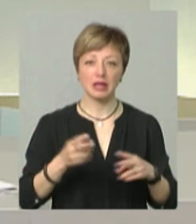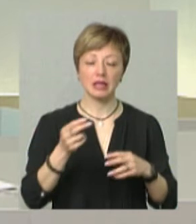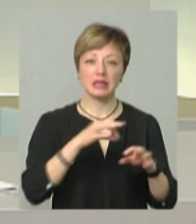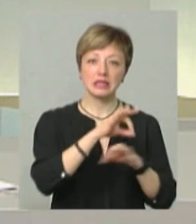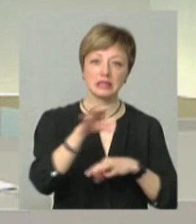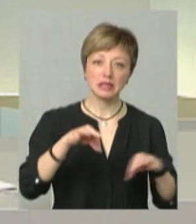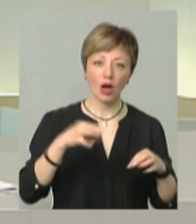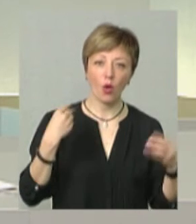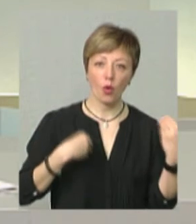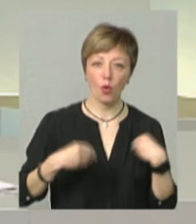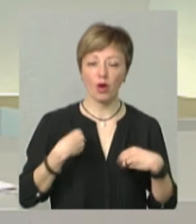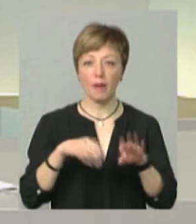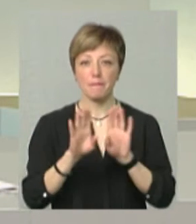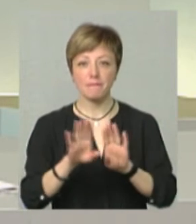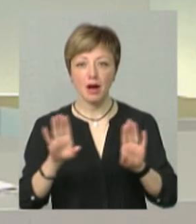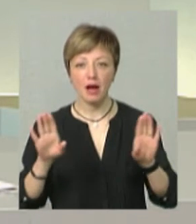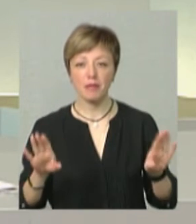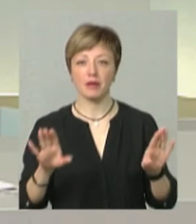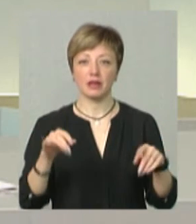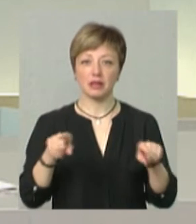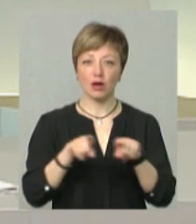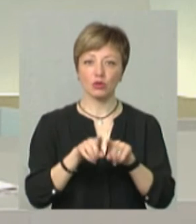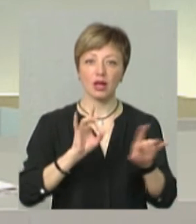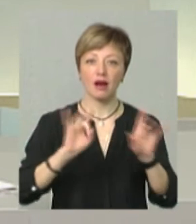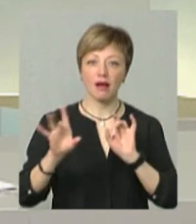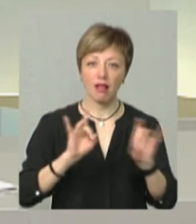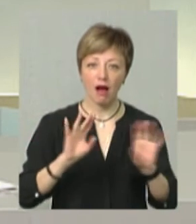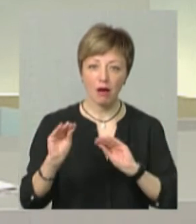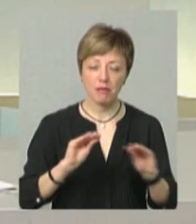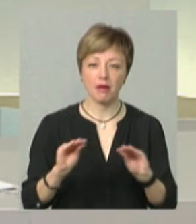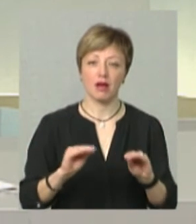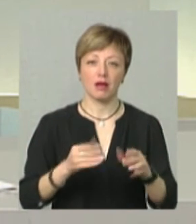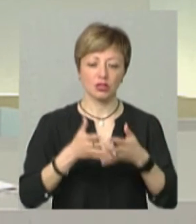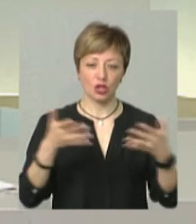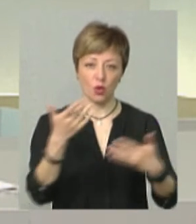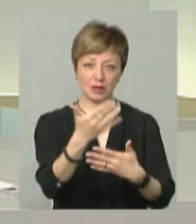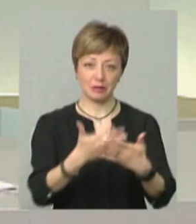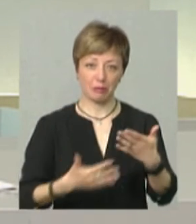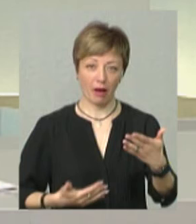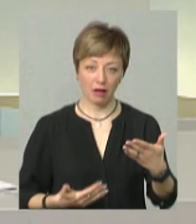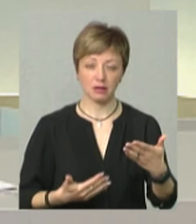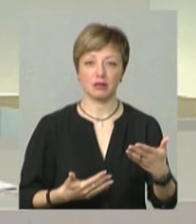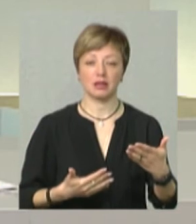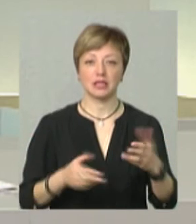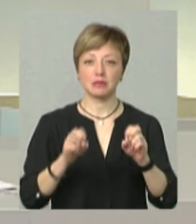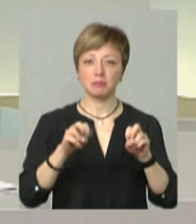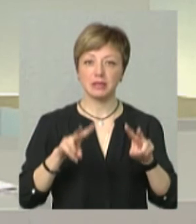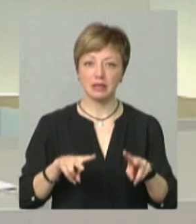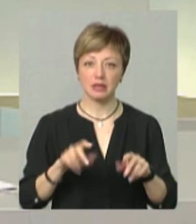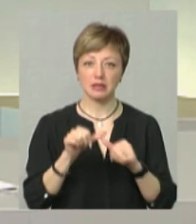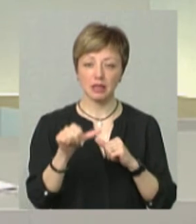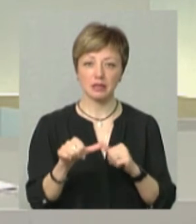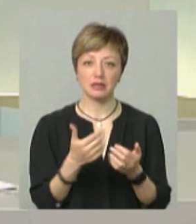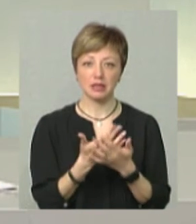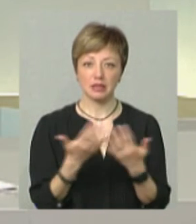одягу, дизайн інтер'єру і меблі, а також графічний дизайн і реклама, тобто дуже такий широкий спектр спеціалізації